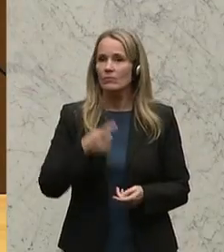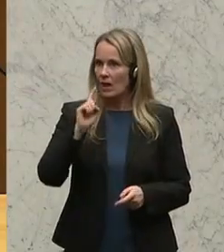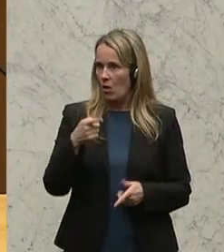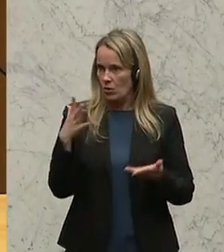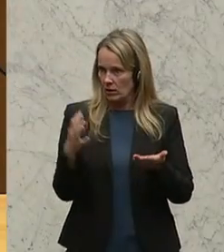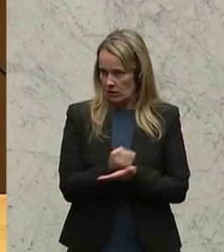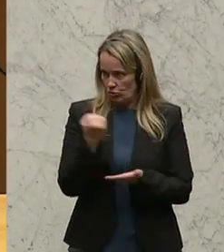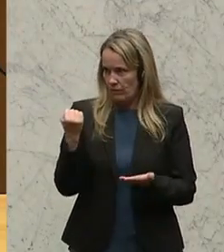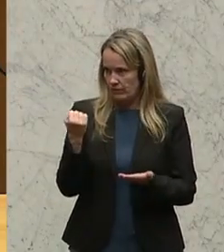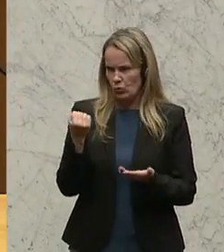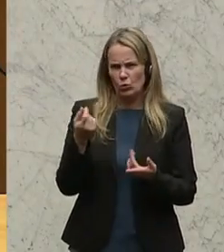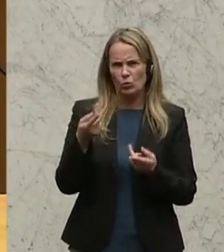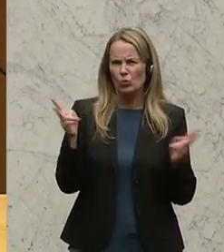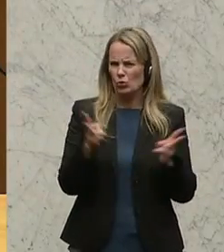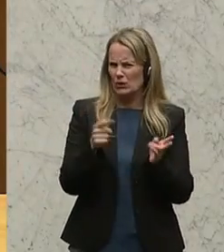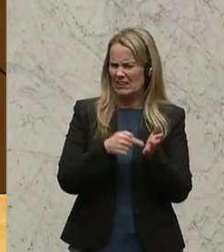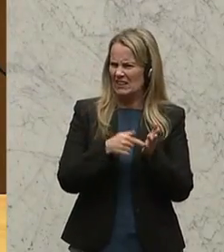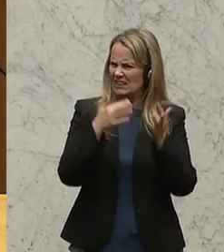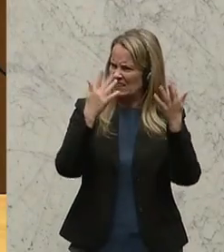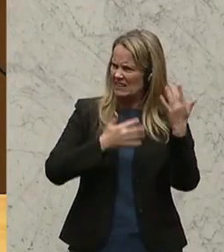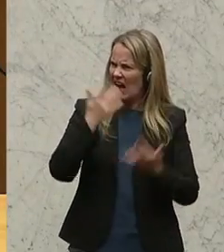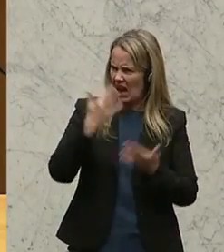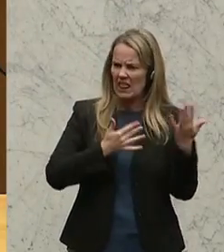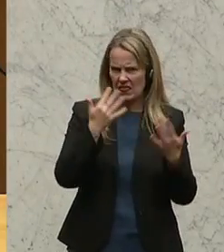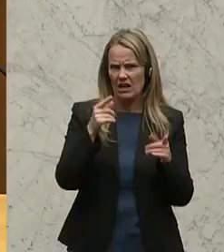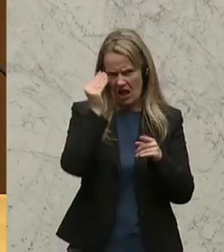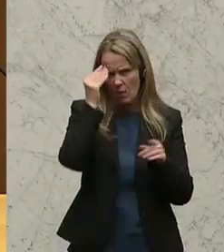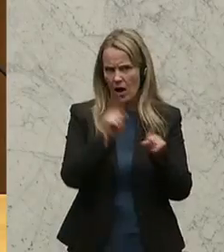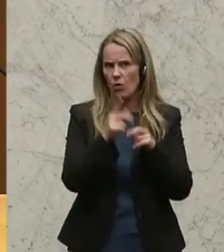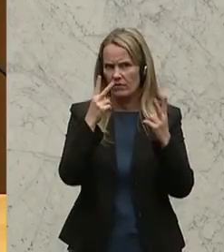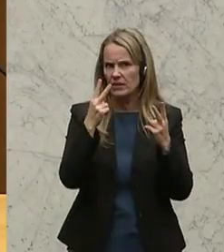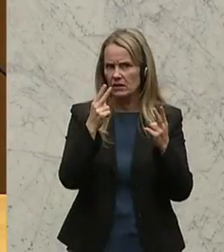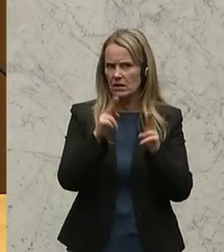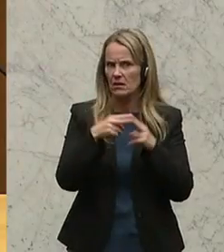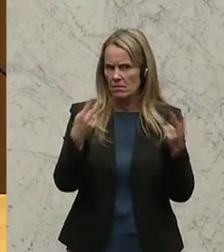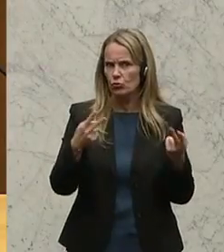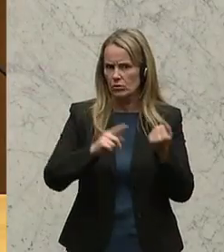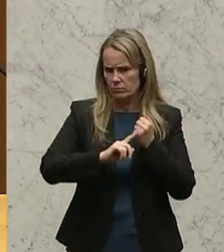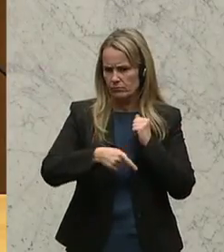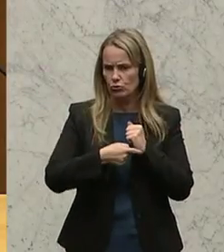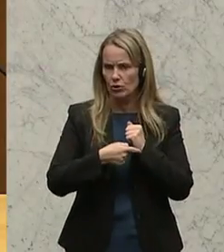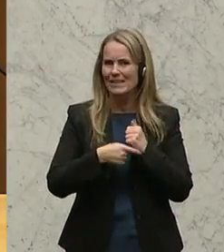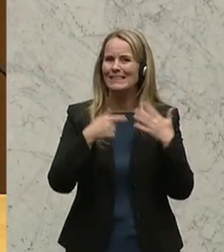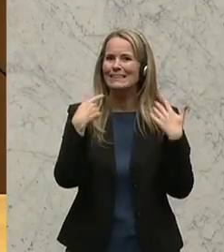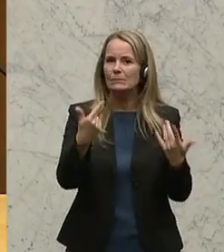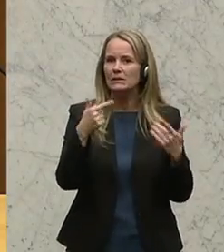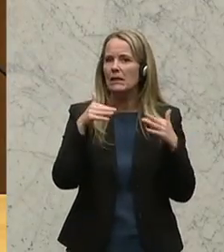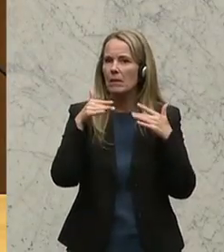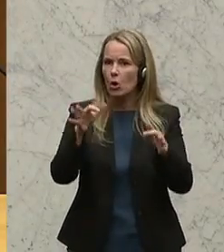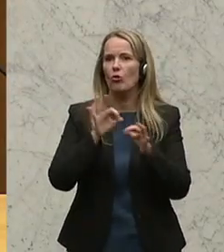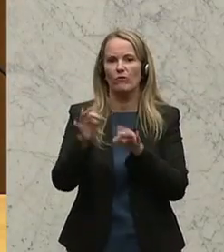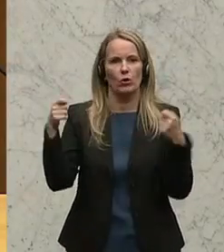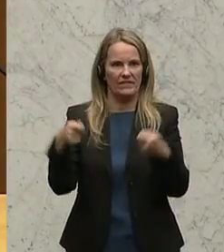geschafft, ich gehe ganz kurz auf Zahlen ein, ich glaube, das ist auch wichtig, im Bundesvereinstag 2017, 70 Millionen für